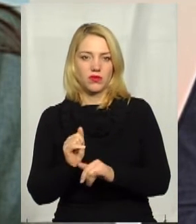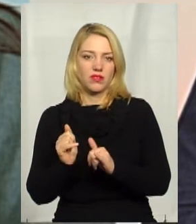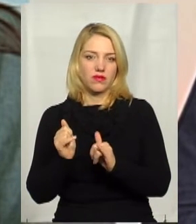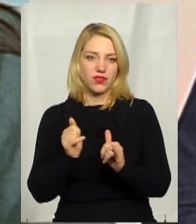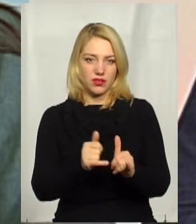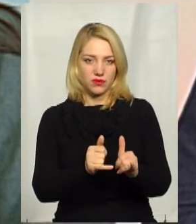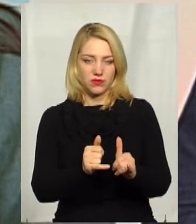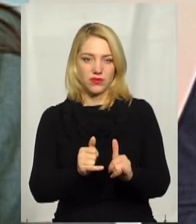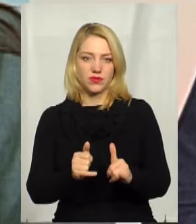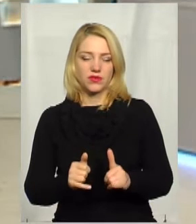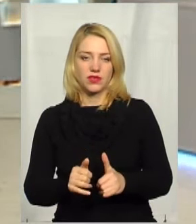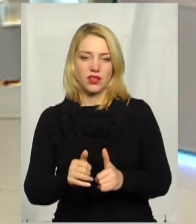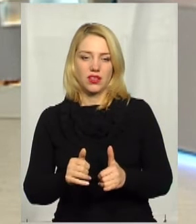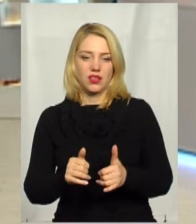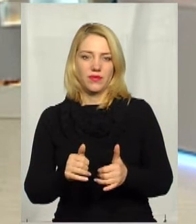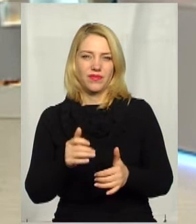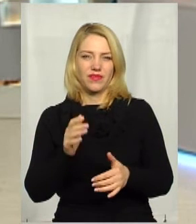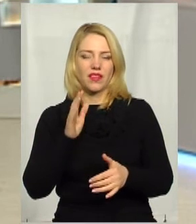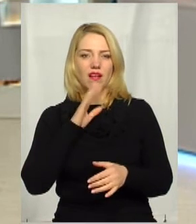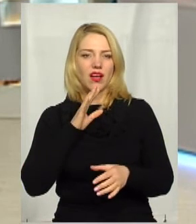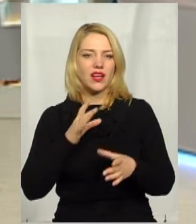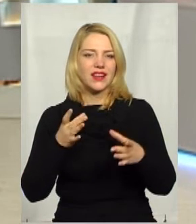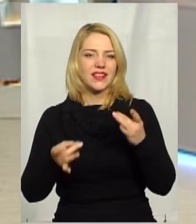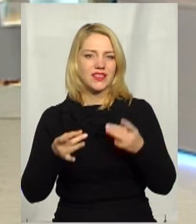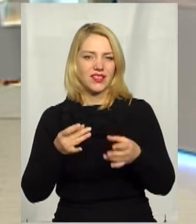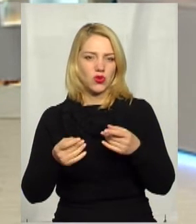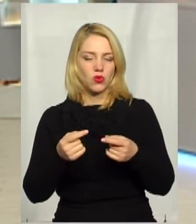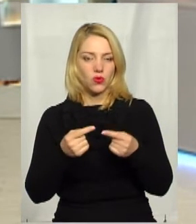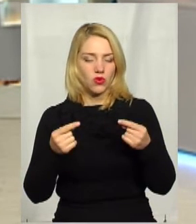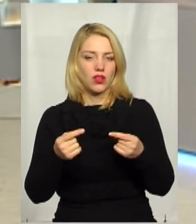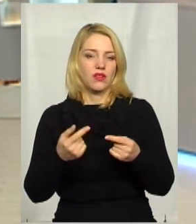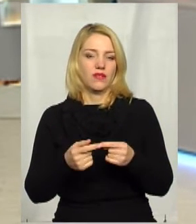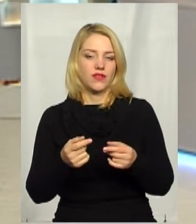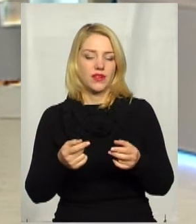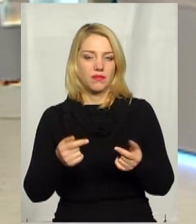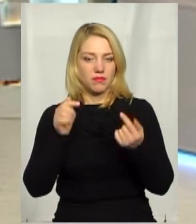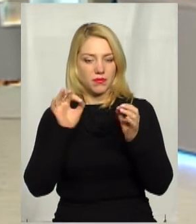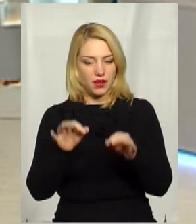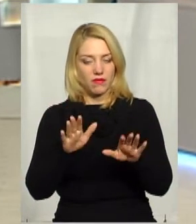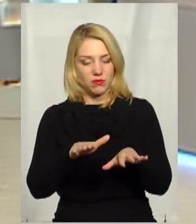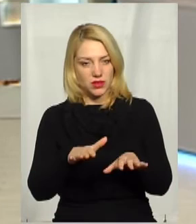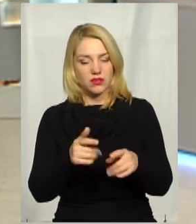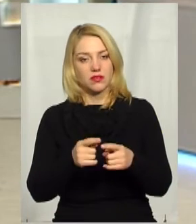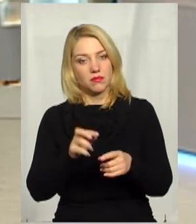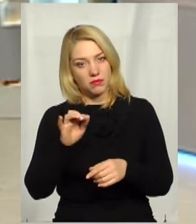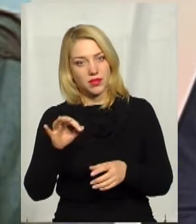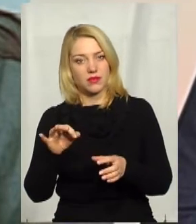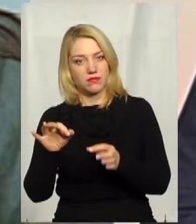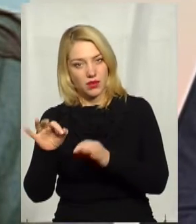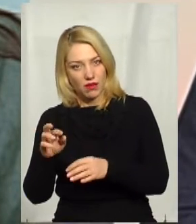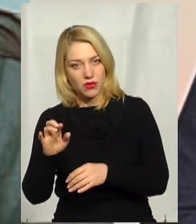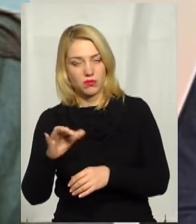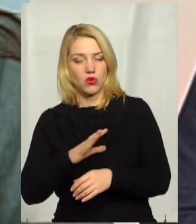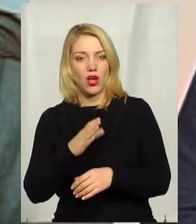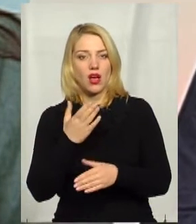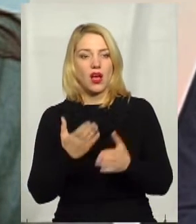рідину в належне місце, то це би було правильно? Звісно, це Чи для